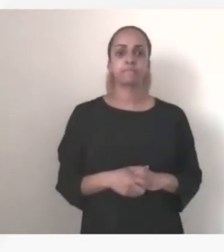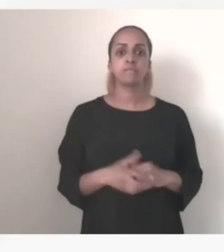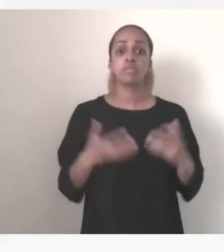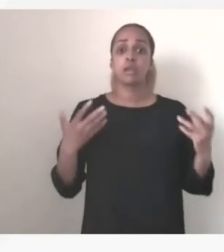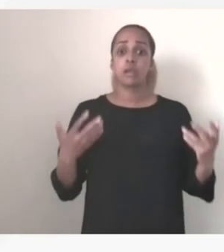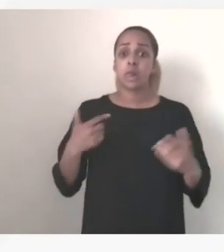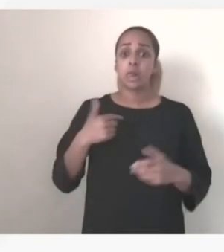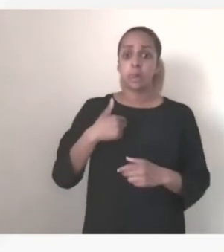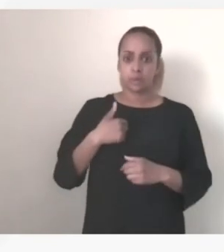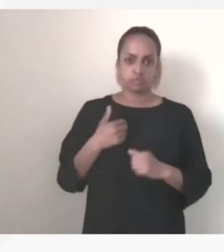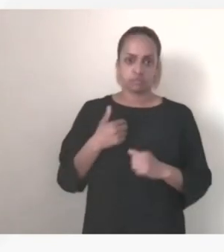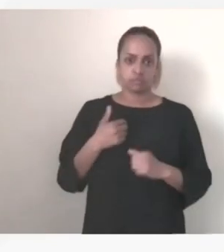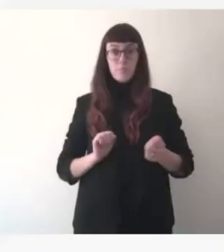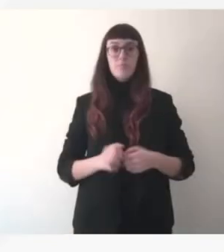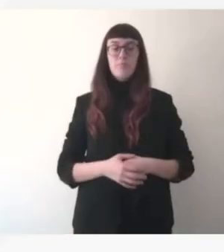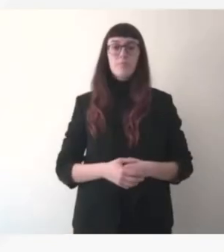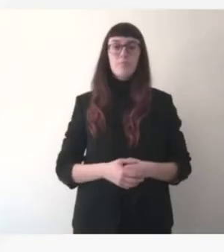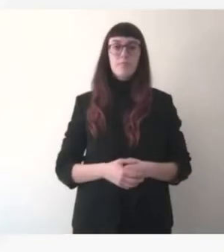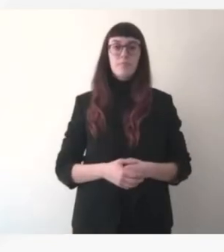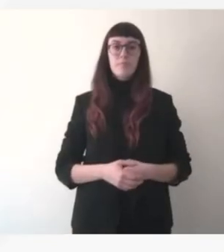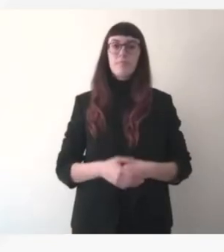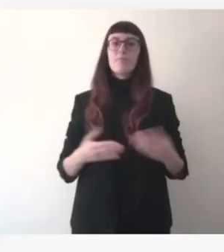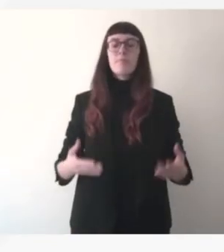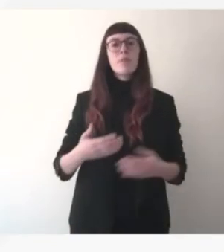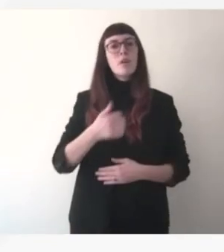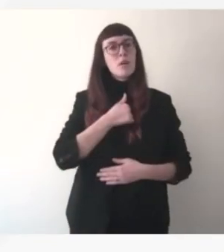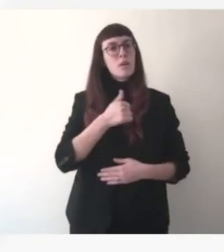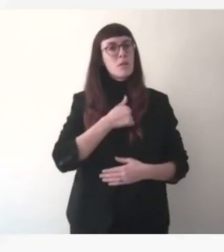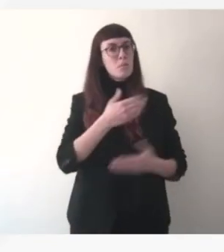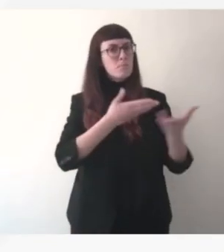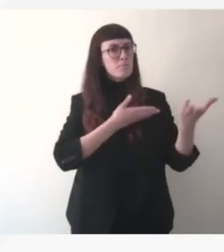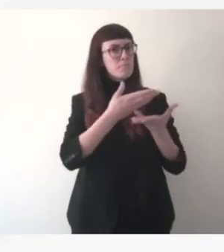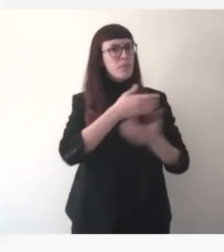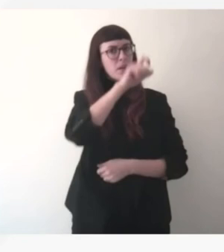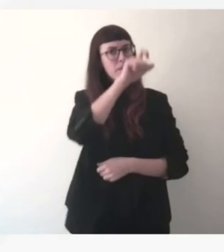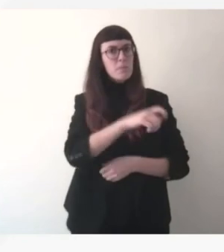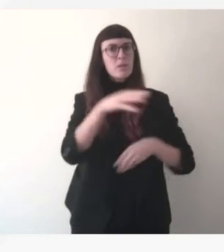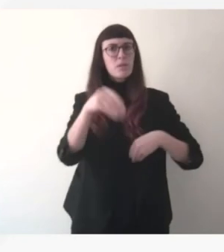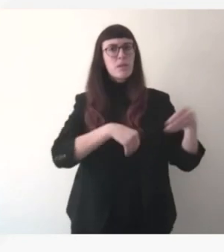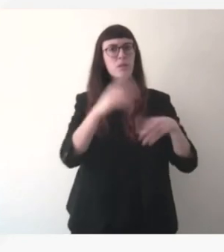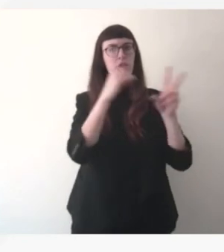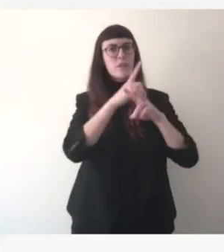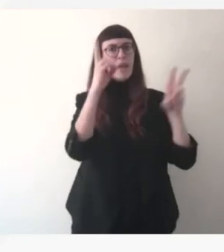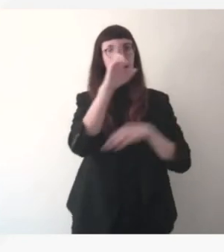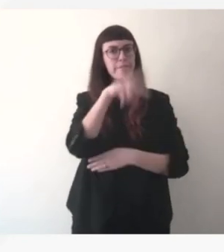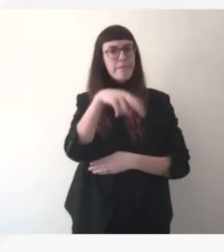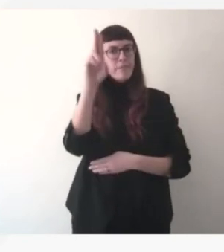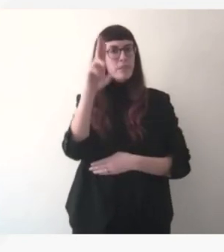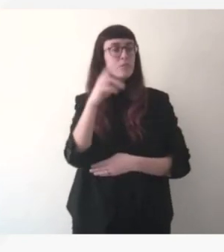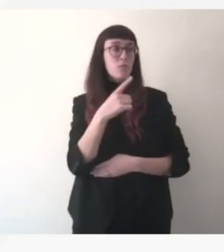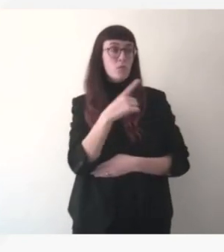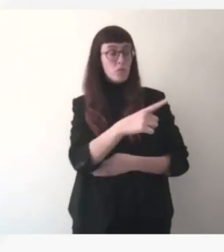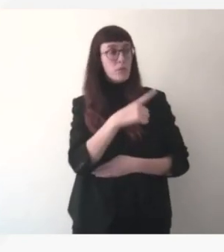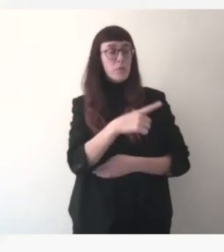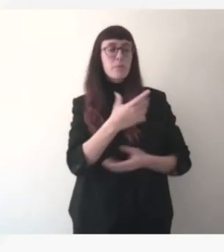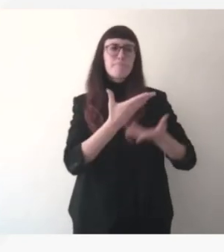directeur général de Netflix à propos des décisions que nous avons prises on a beaucoup